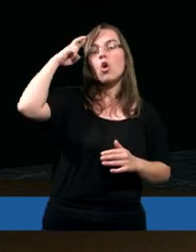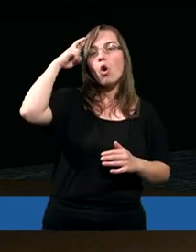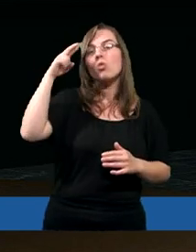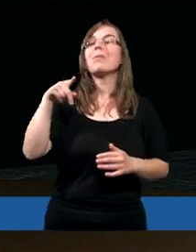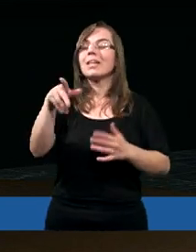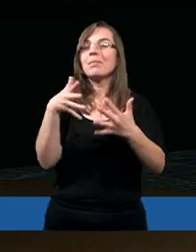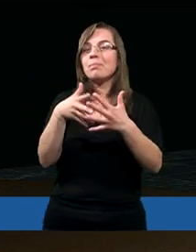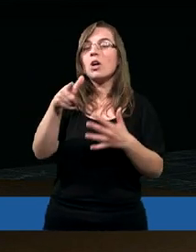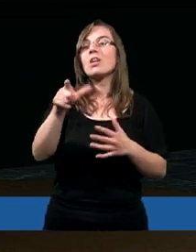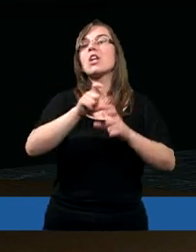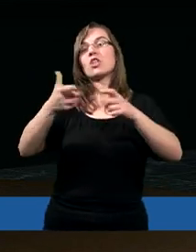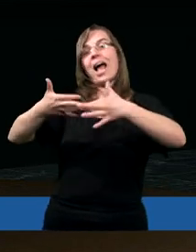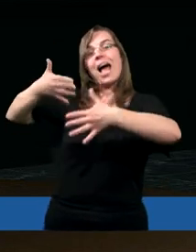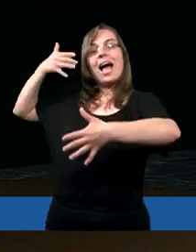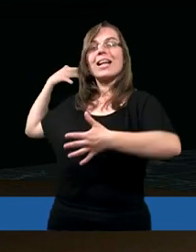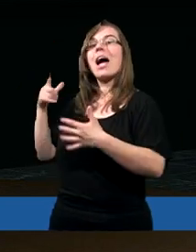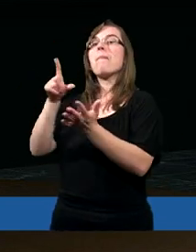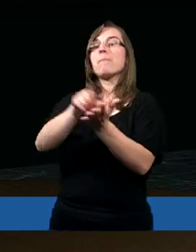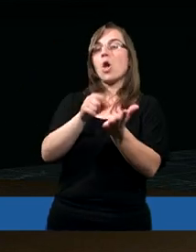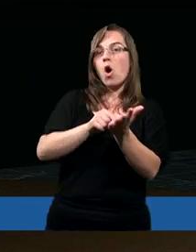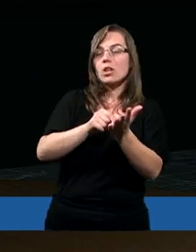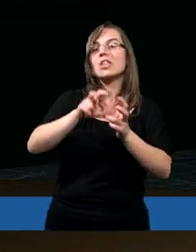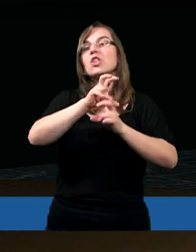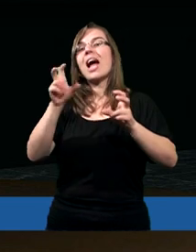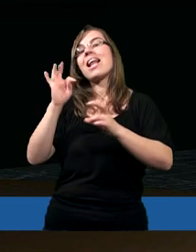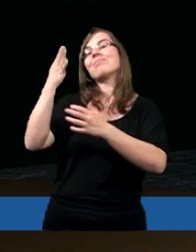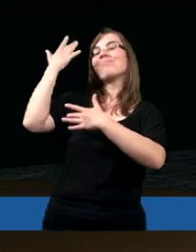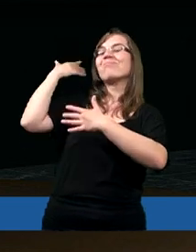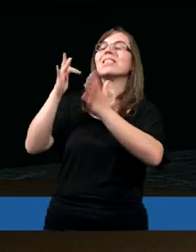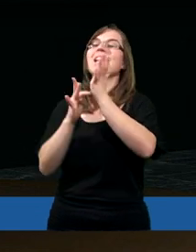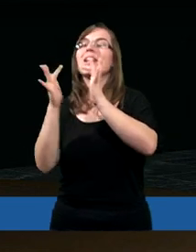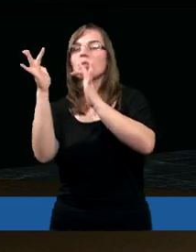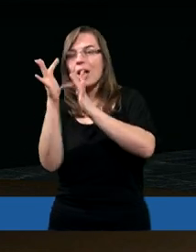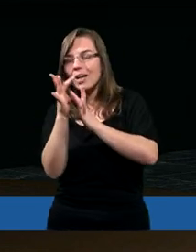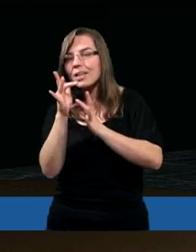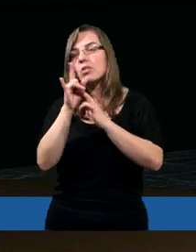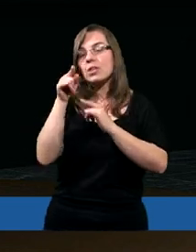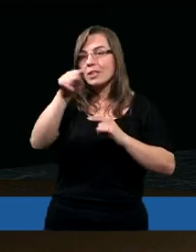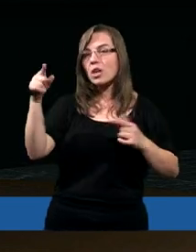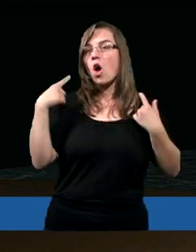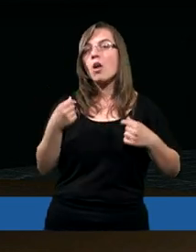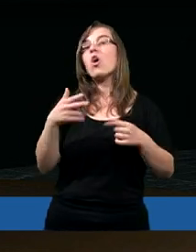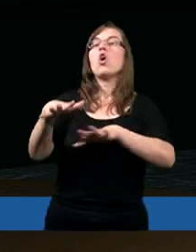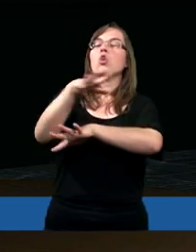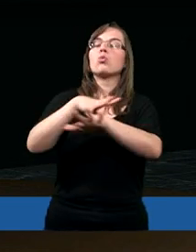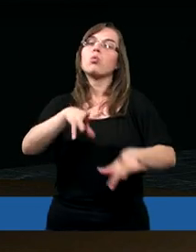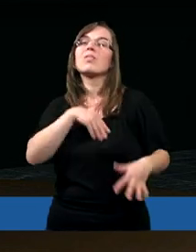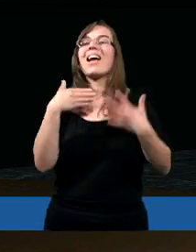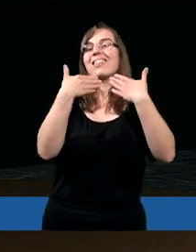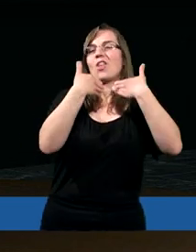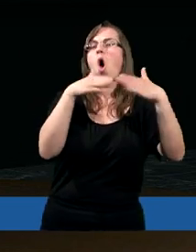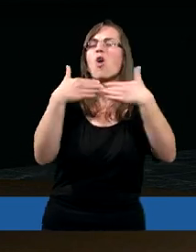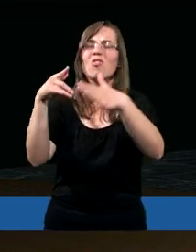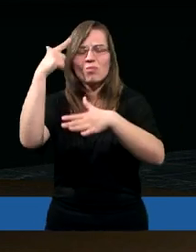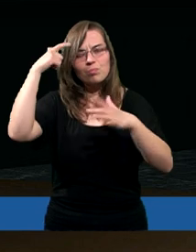proroctw w czasach Piotra, w czasach Jezusa i zaraz po nim. Kiedy Duch Święty otworzył